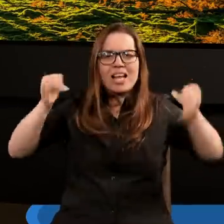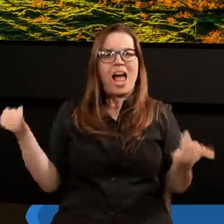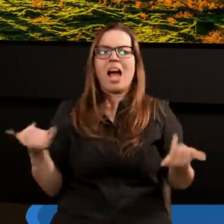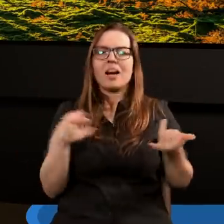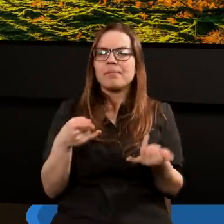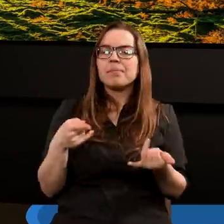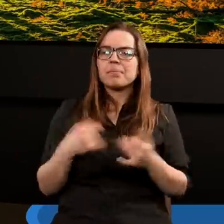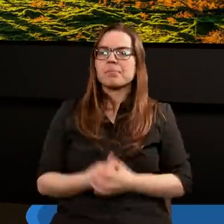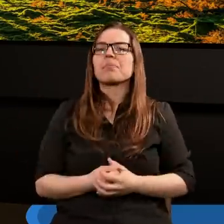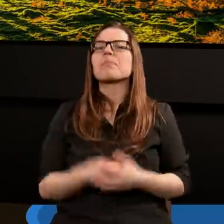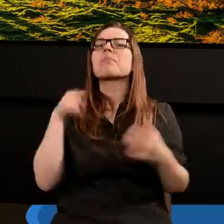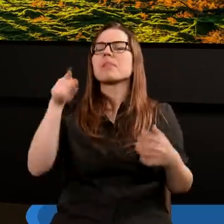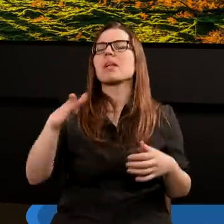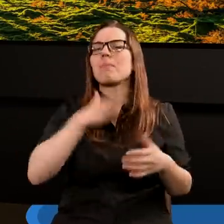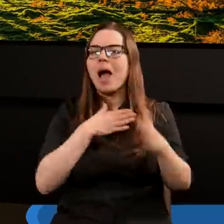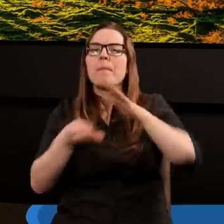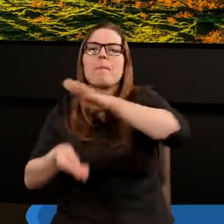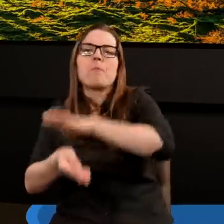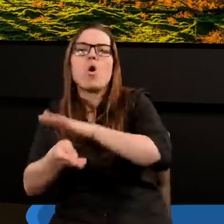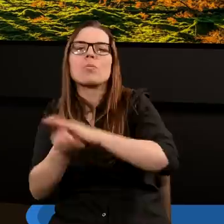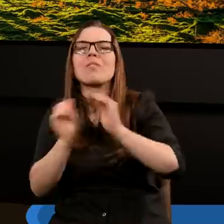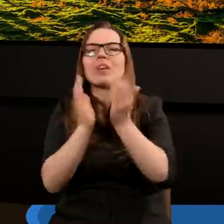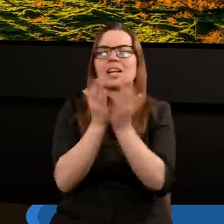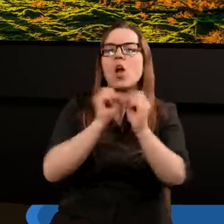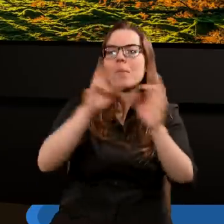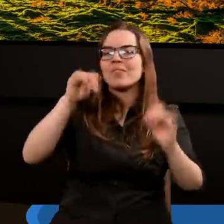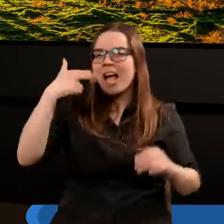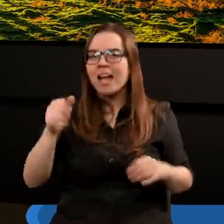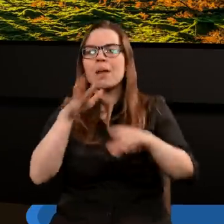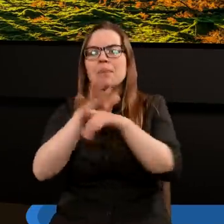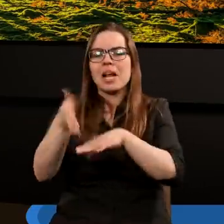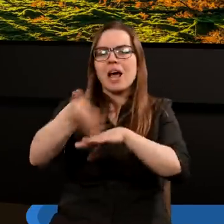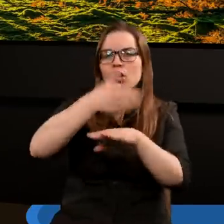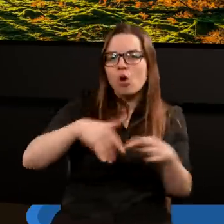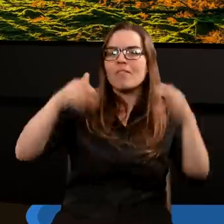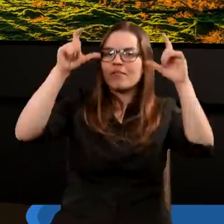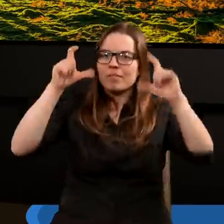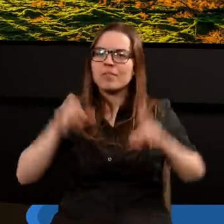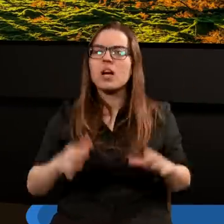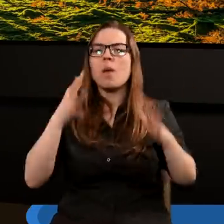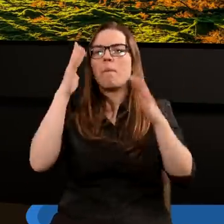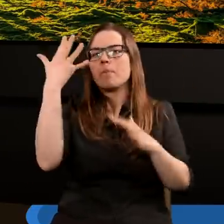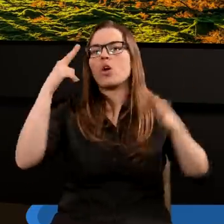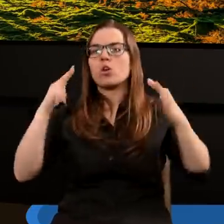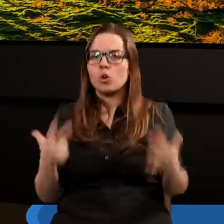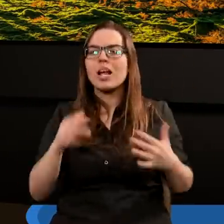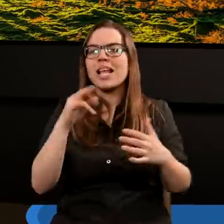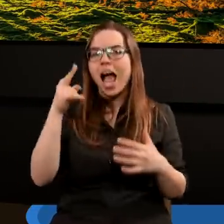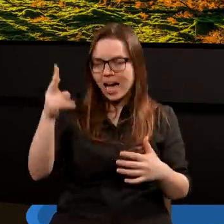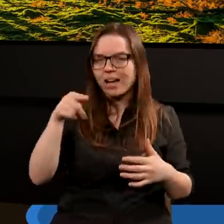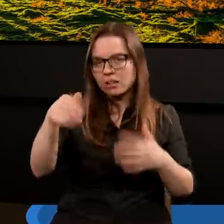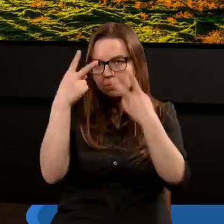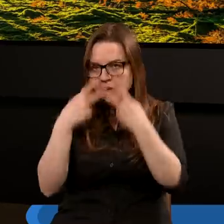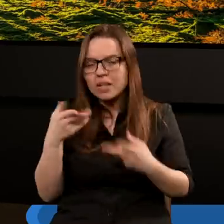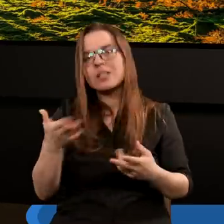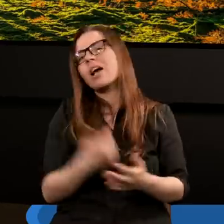mamy taką podpowiedź w Księdze Apokalipsy, piętnasty rozdział, wersety od piątego do ósmego. Jarku, może ty